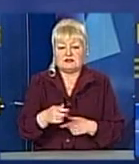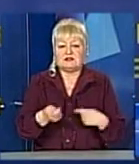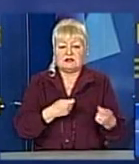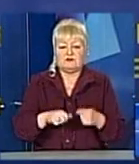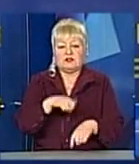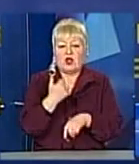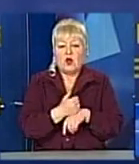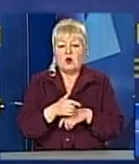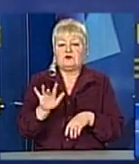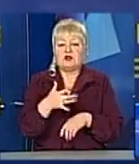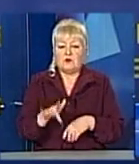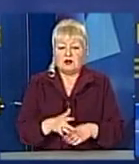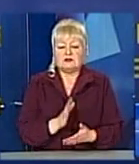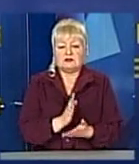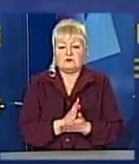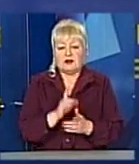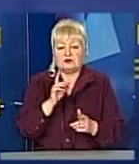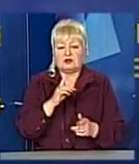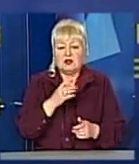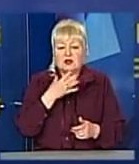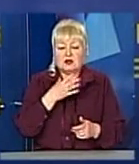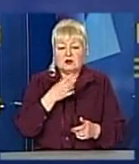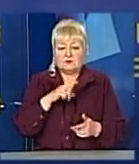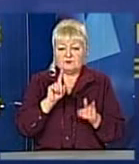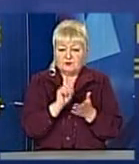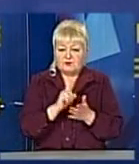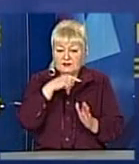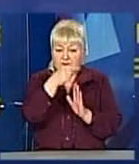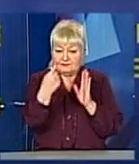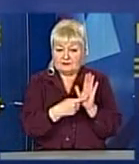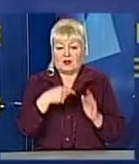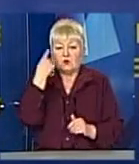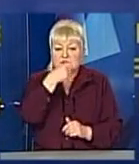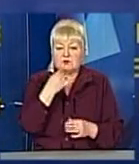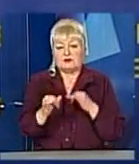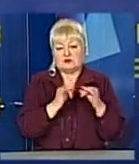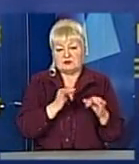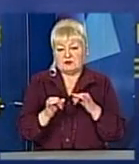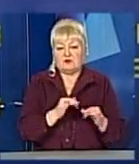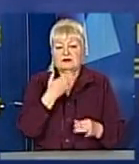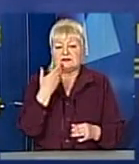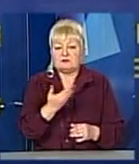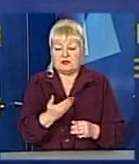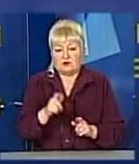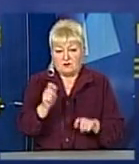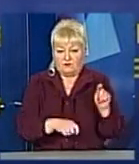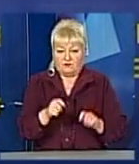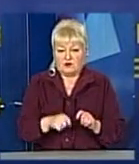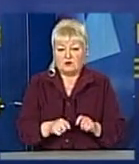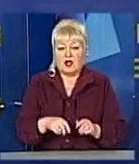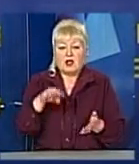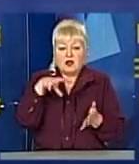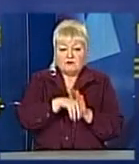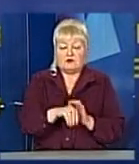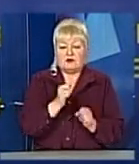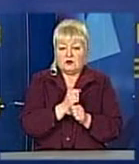бухгалтерів, мають змогу особисто задати питання та посвілкуватися з спікерами форуму. Крім того, в роботі форуму